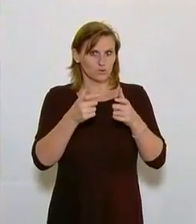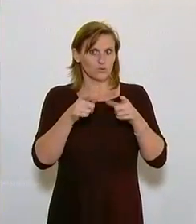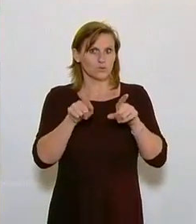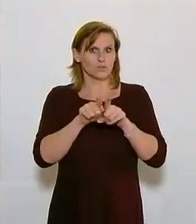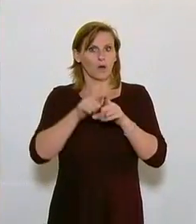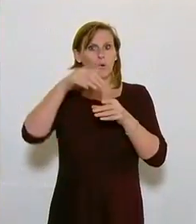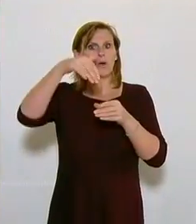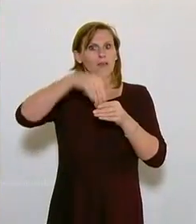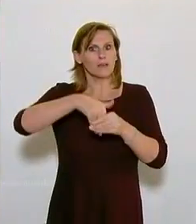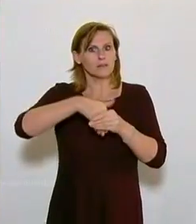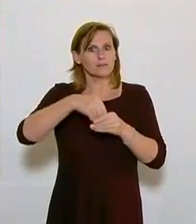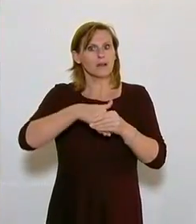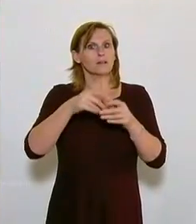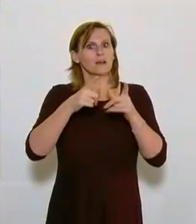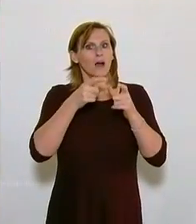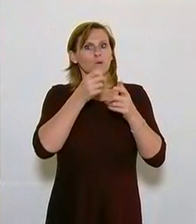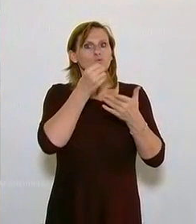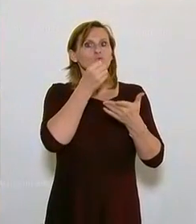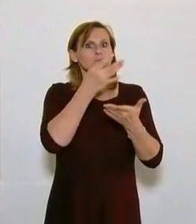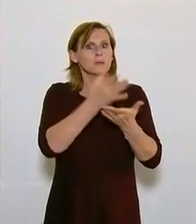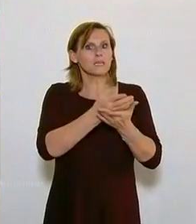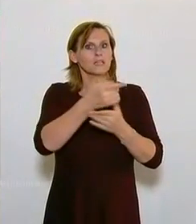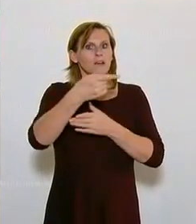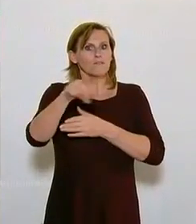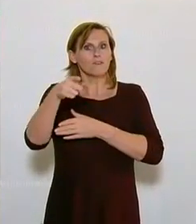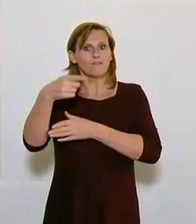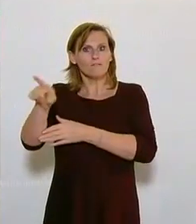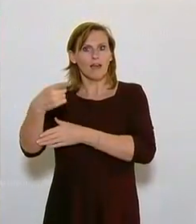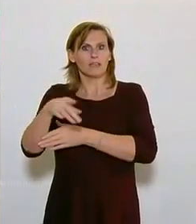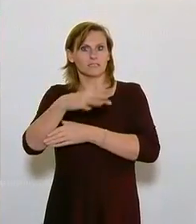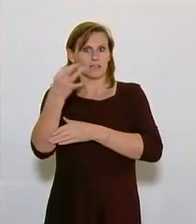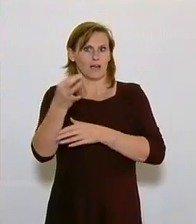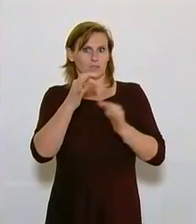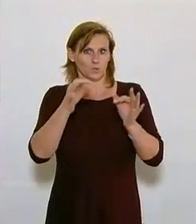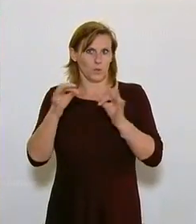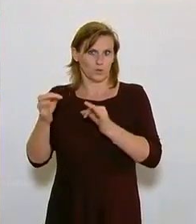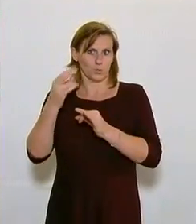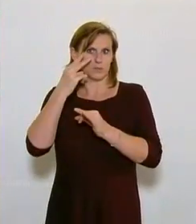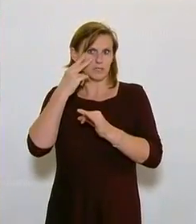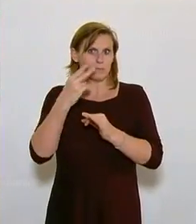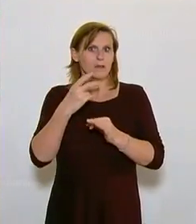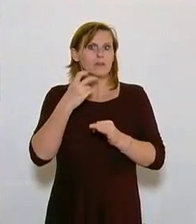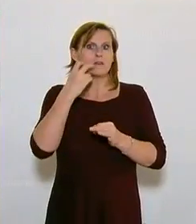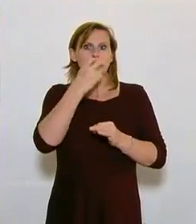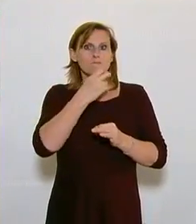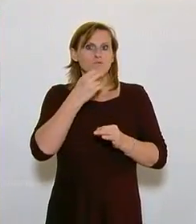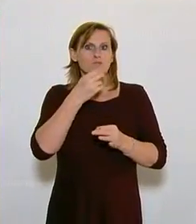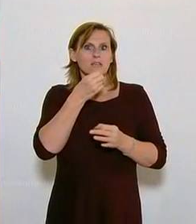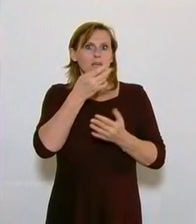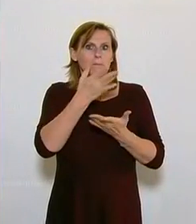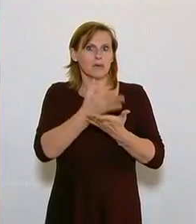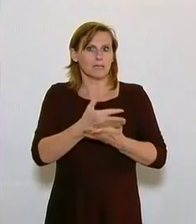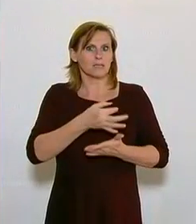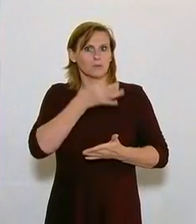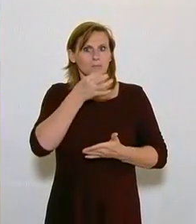10 Prozent für bestimmte Reparaturdienstleistungen eingeführt und die befristete Mehrwertsteuersenkung für die Gastronomie, Hotellerie